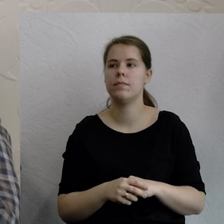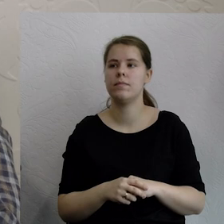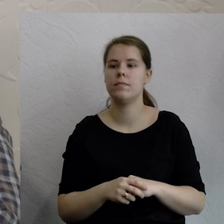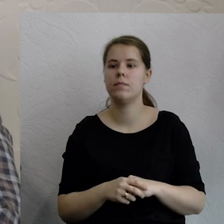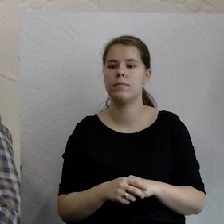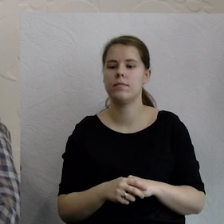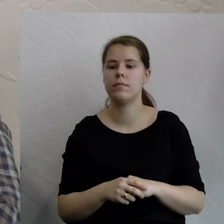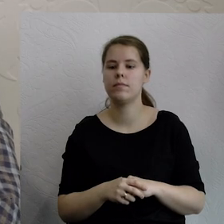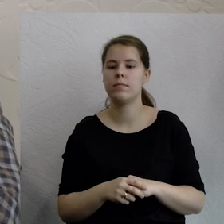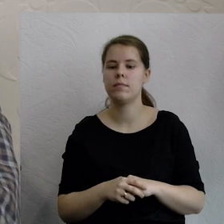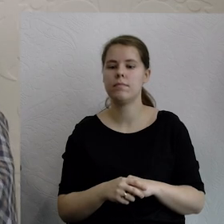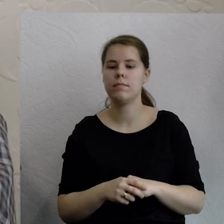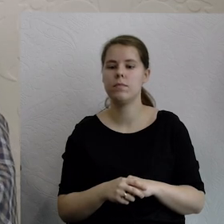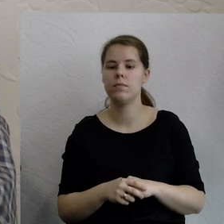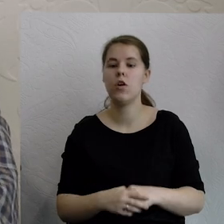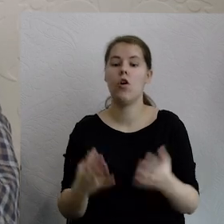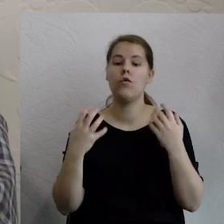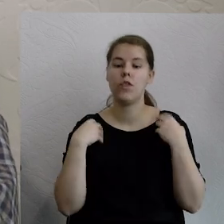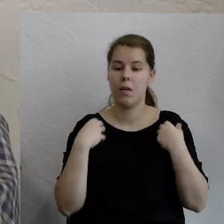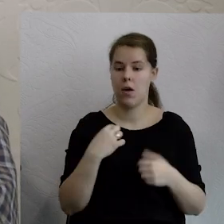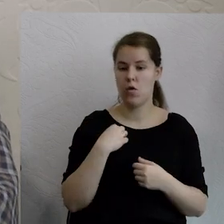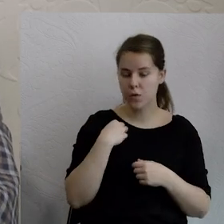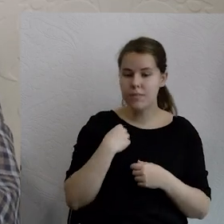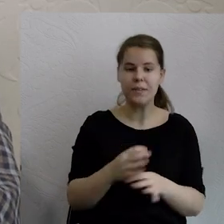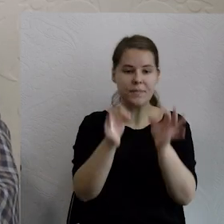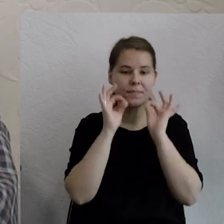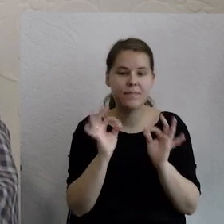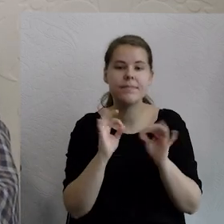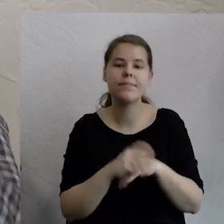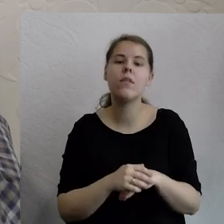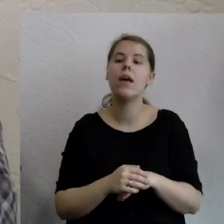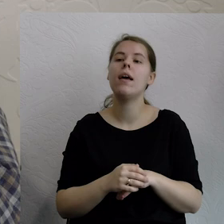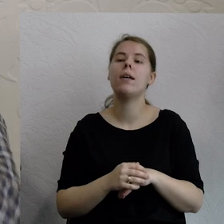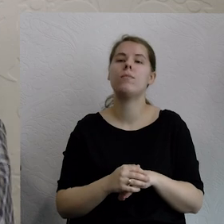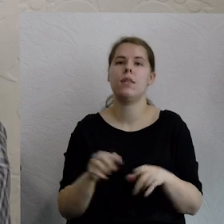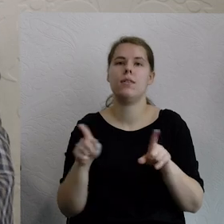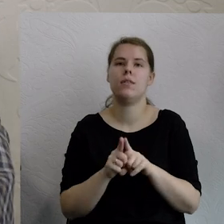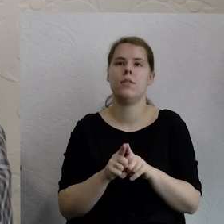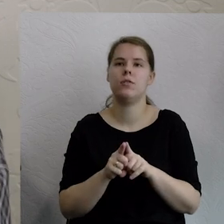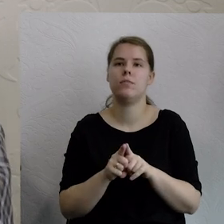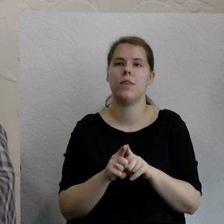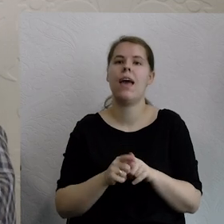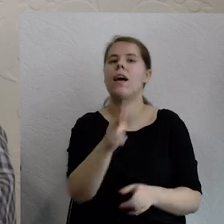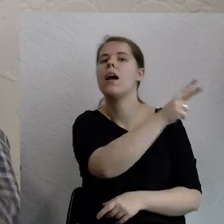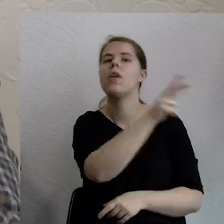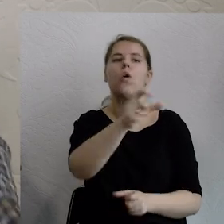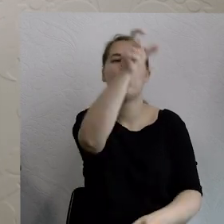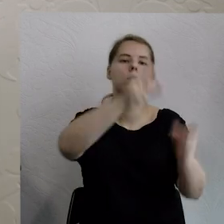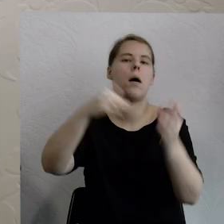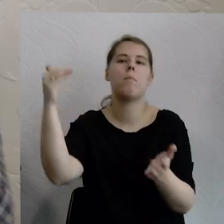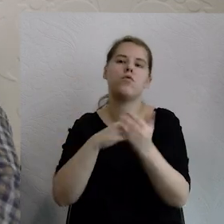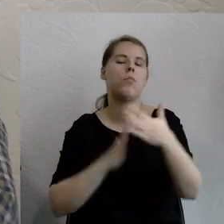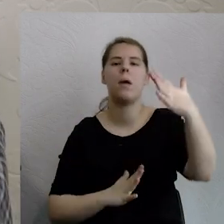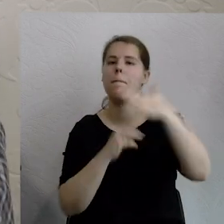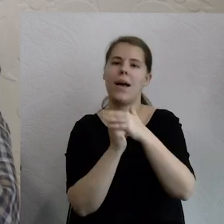osobistym, zużywając, czy potrzebując nie więcej na osobę niż dwa kilowaty,